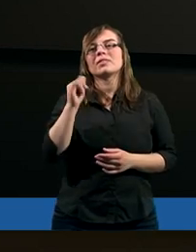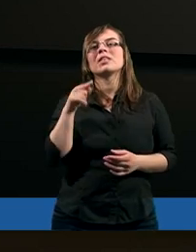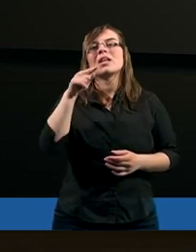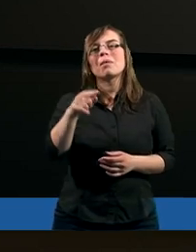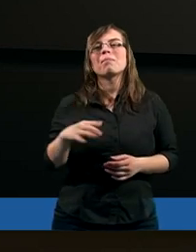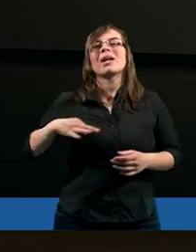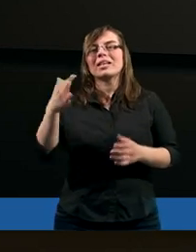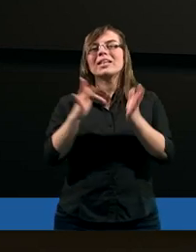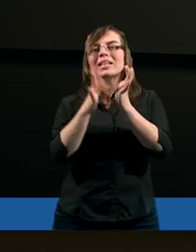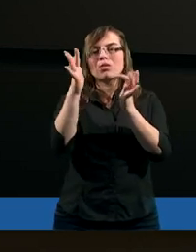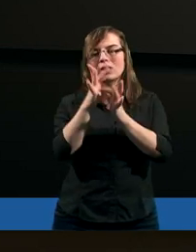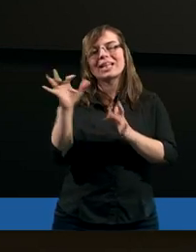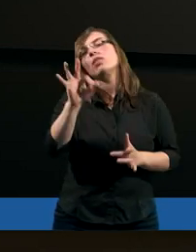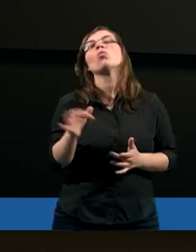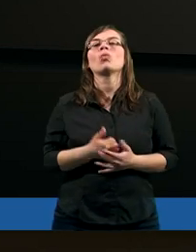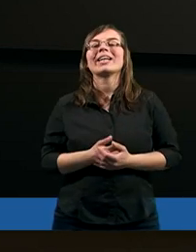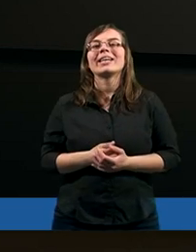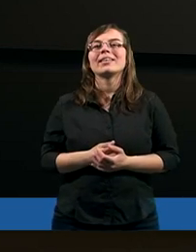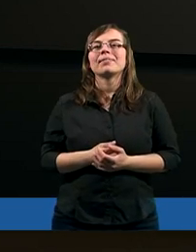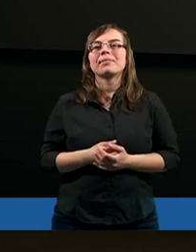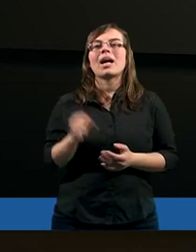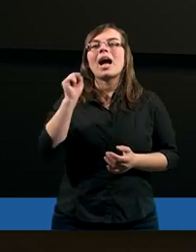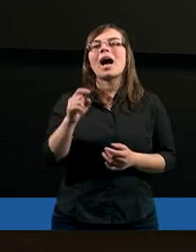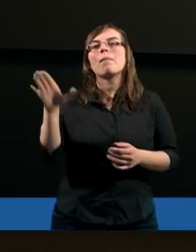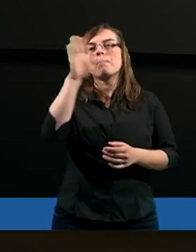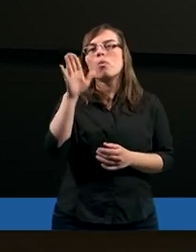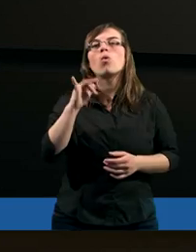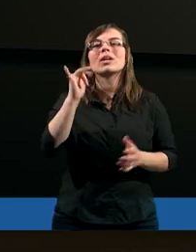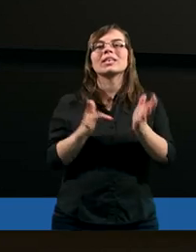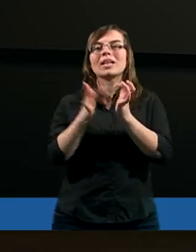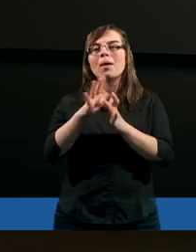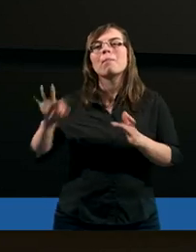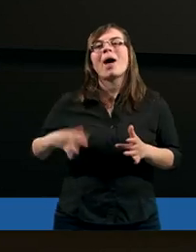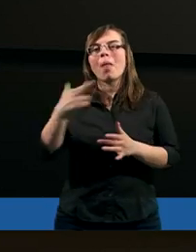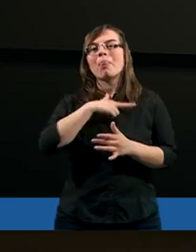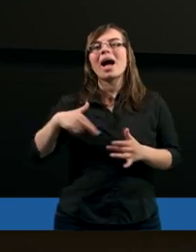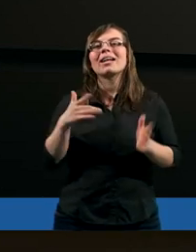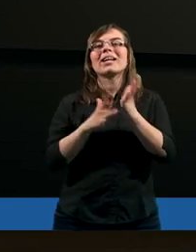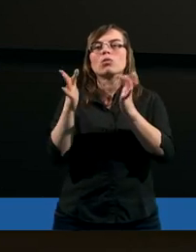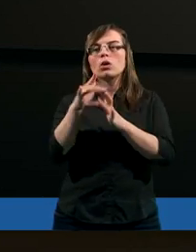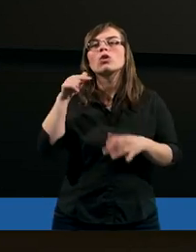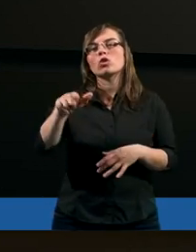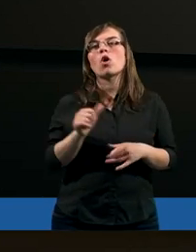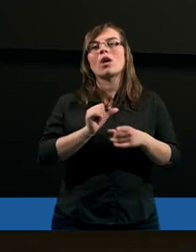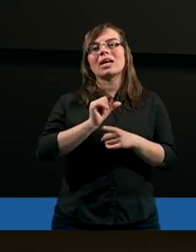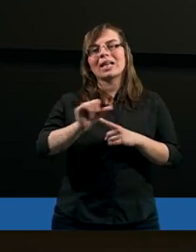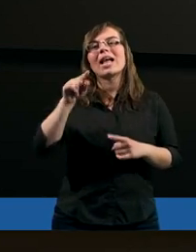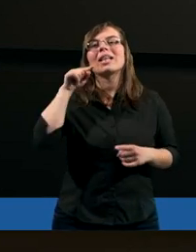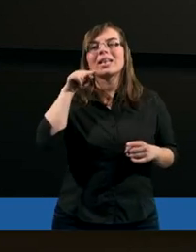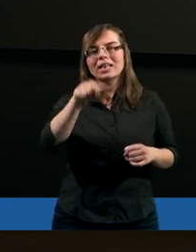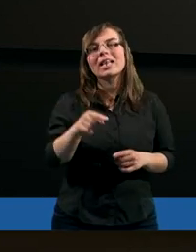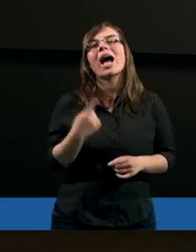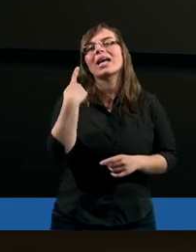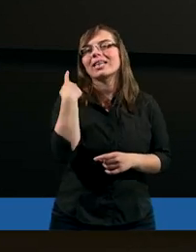Pan nasz Jezus Chrystus. A więc Bóg i Pan nasz Jezus Chrystus to jest